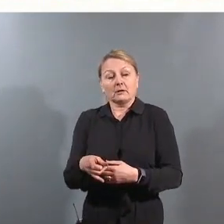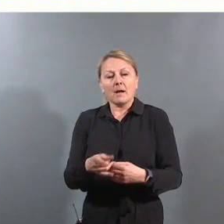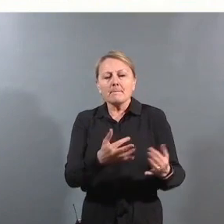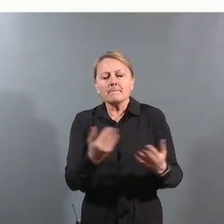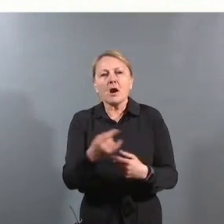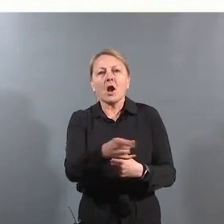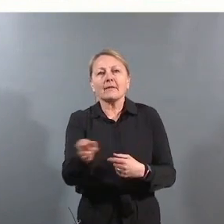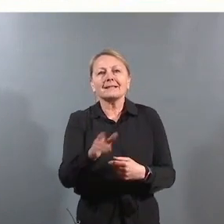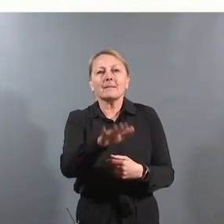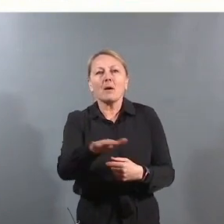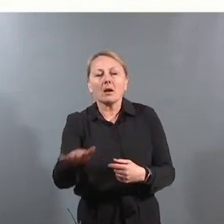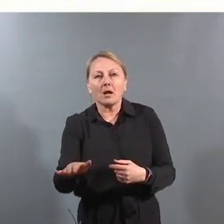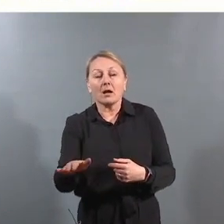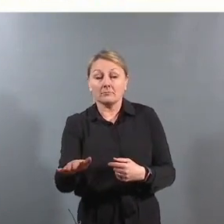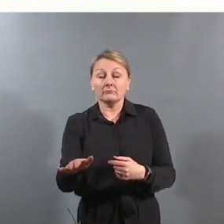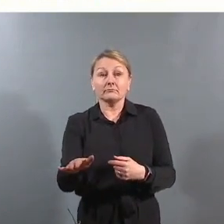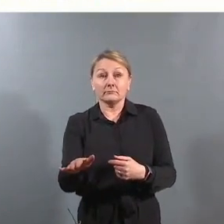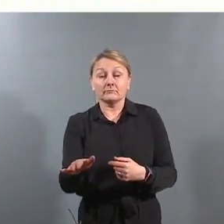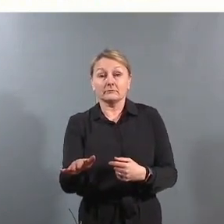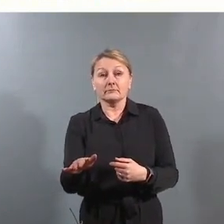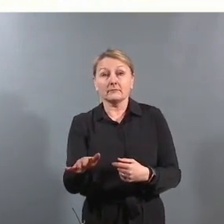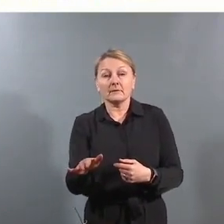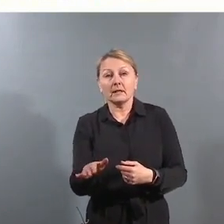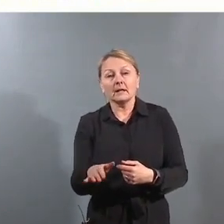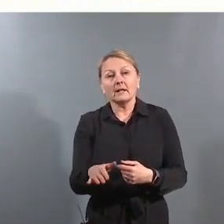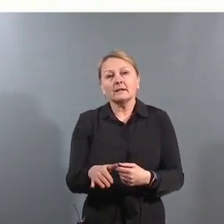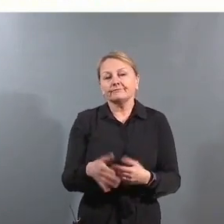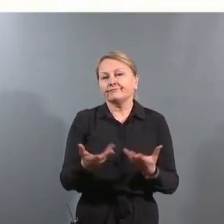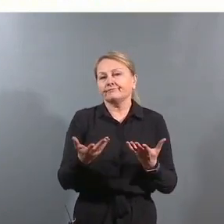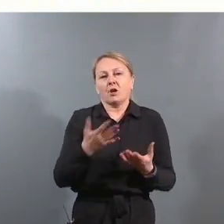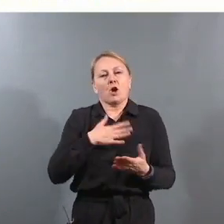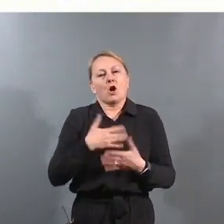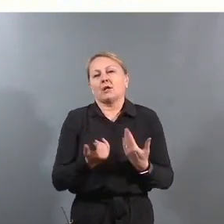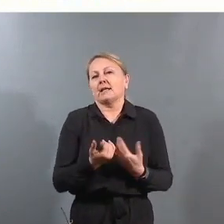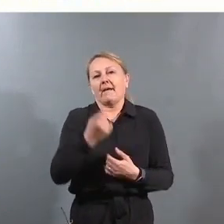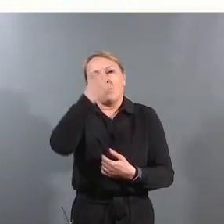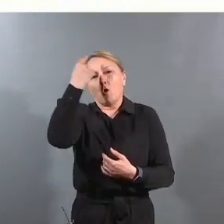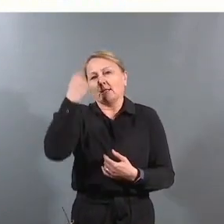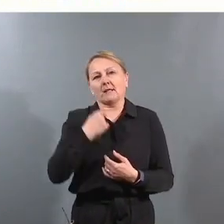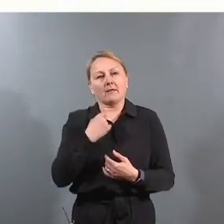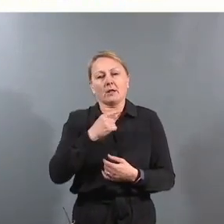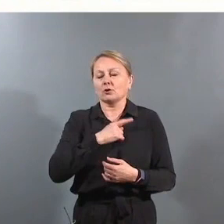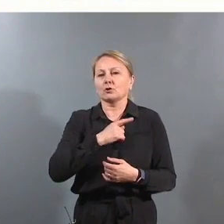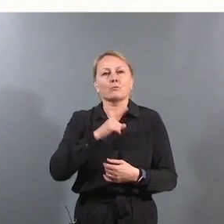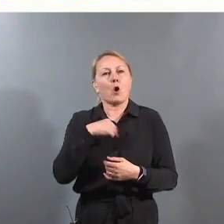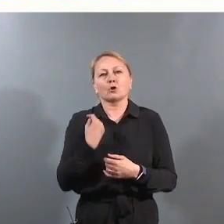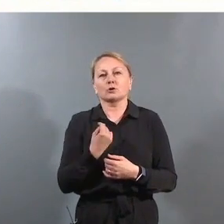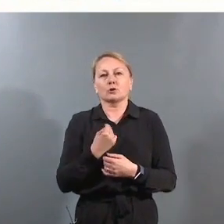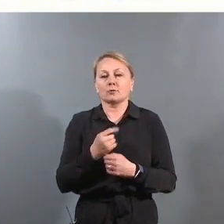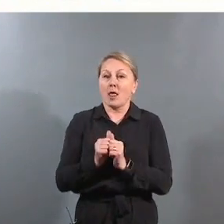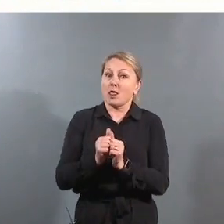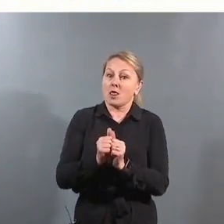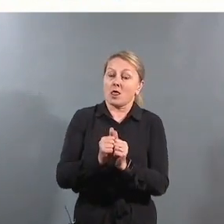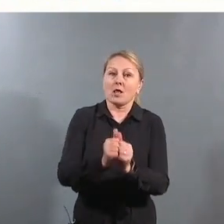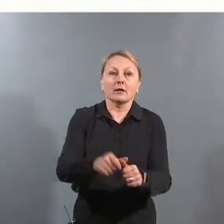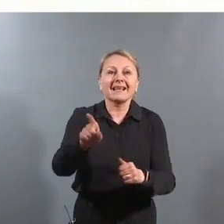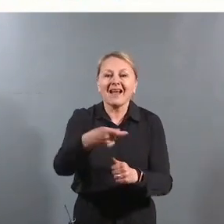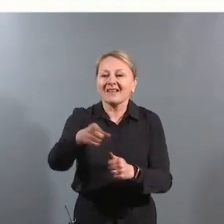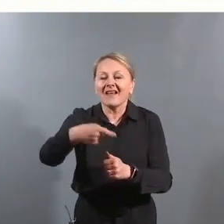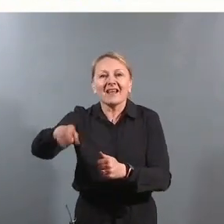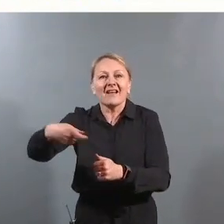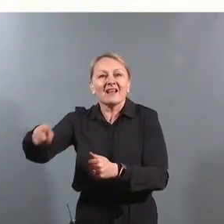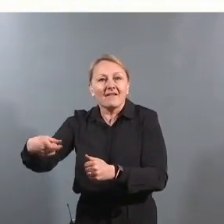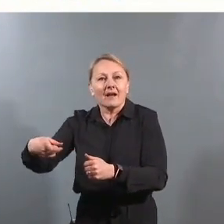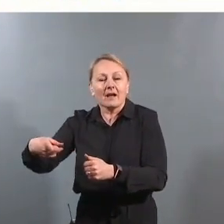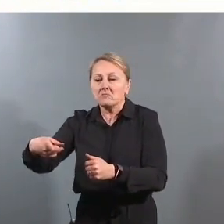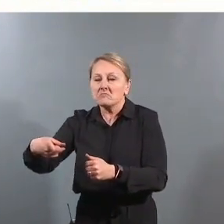mange av disse barna, de mangler foresatte som oss, som henger på og krever og krever